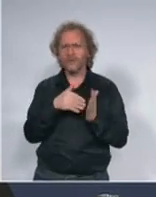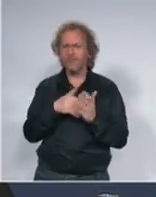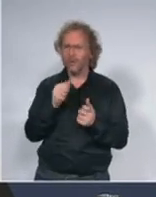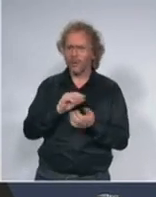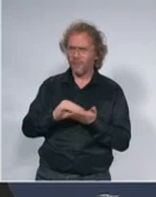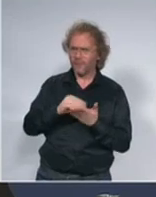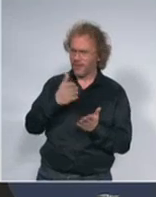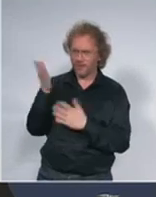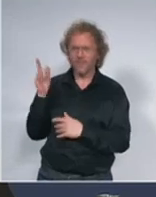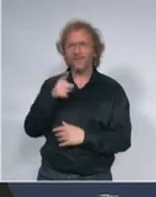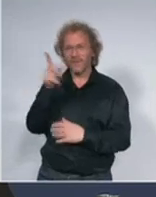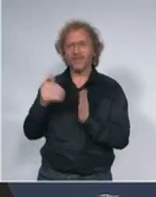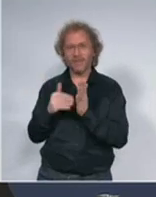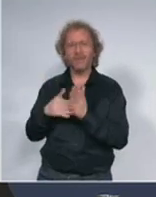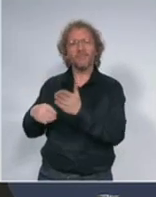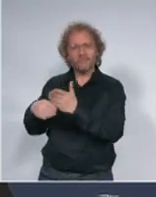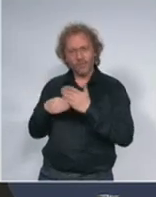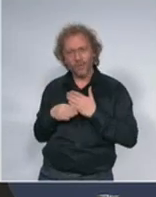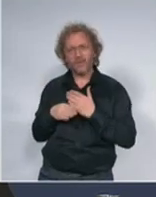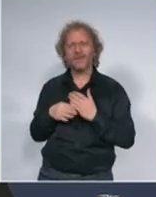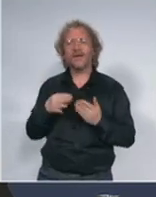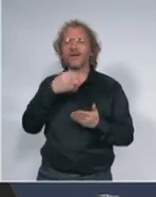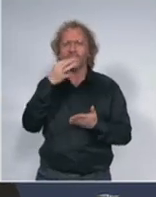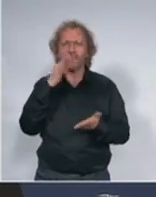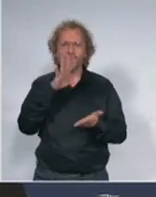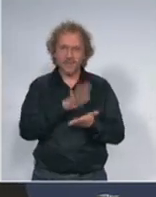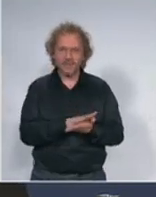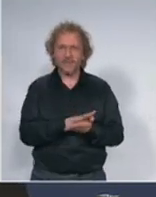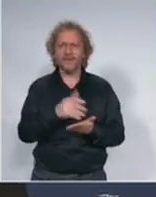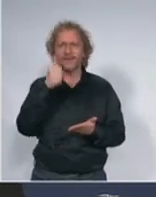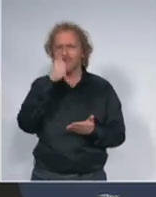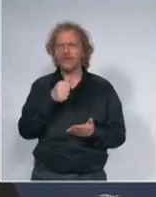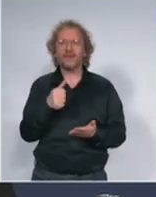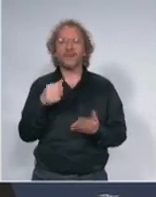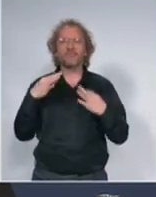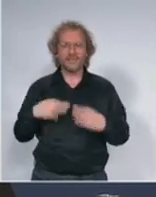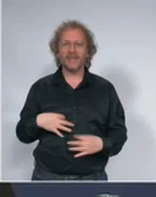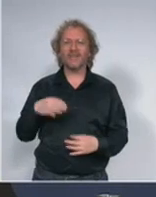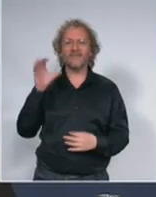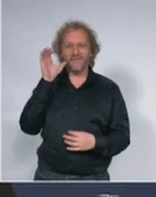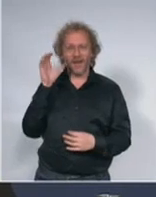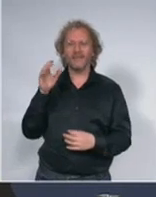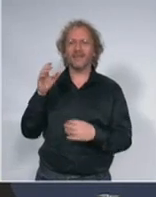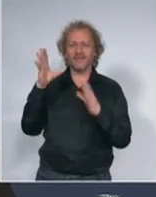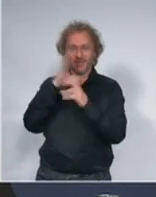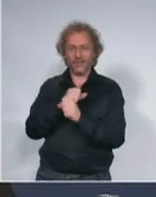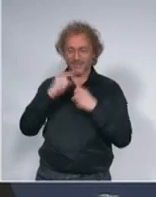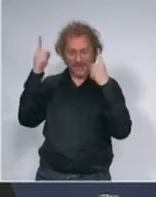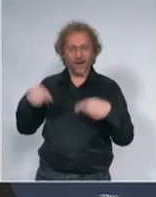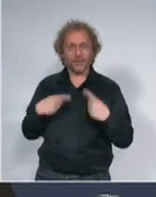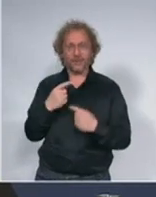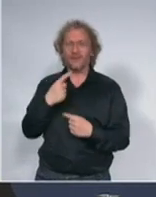pomognete u ovim informacijama o kojima premijerka cijelo veče govori da svi